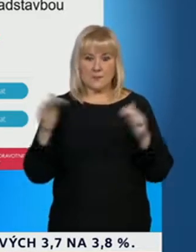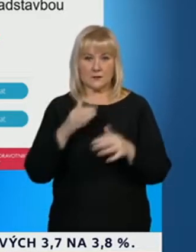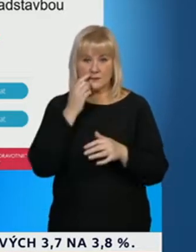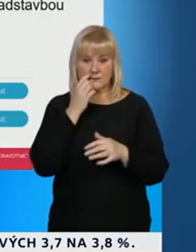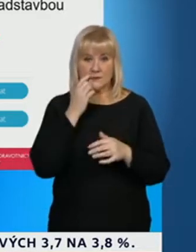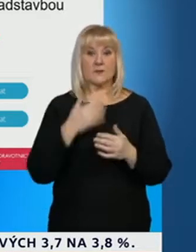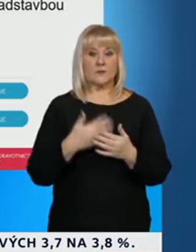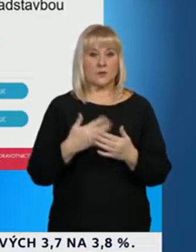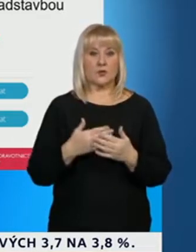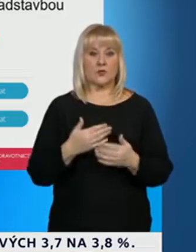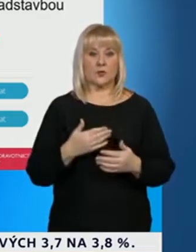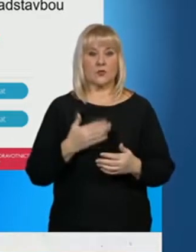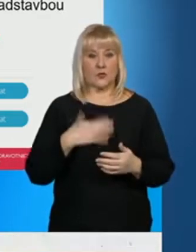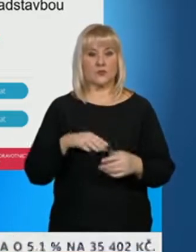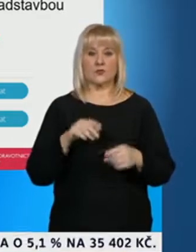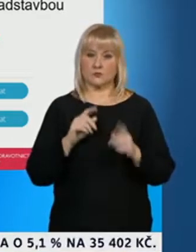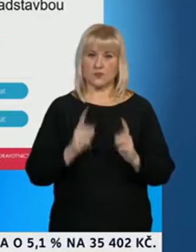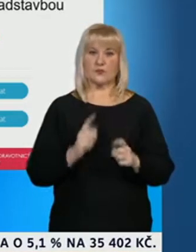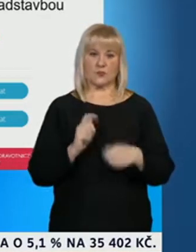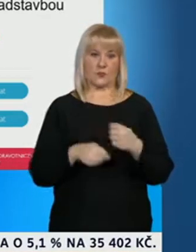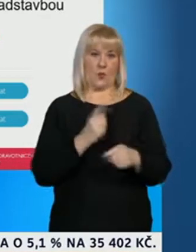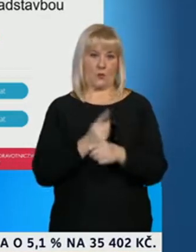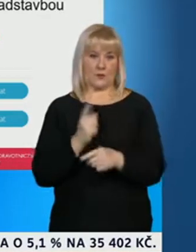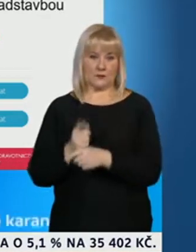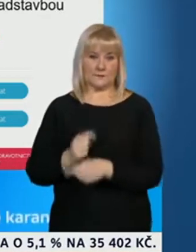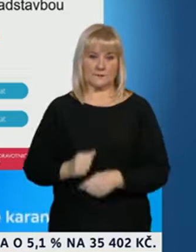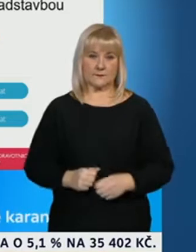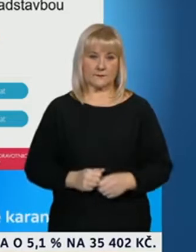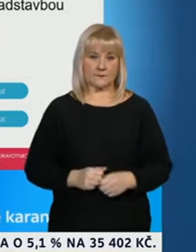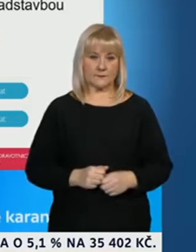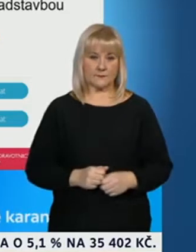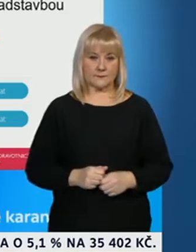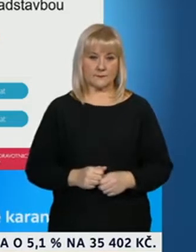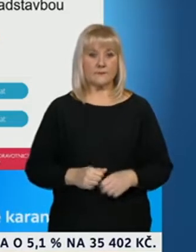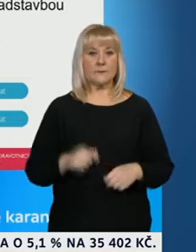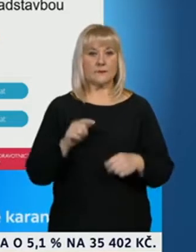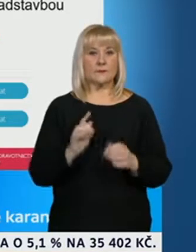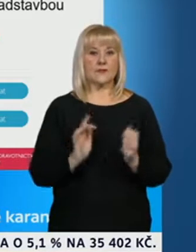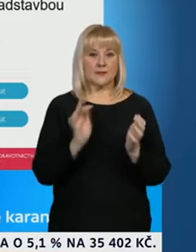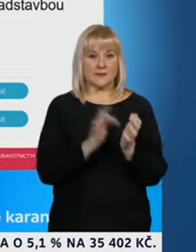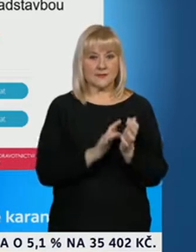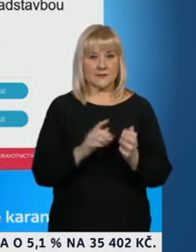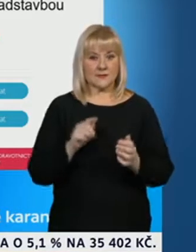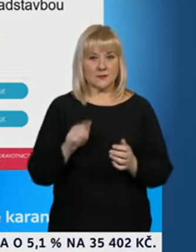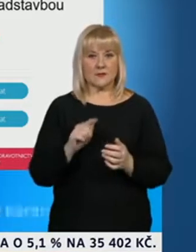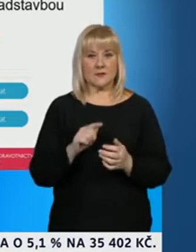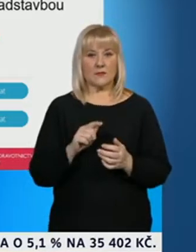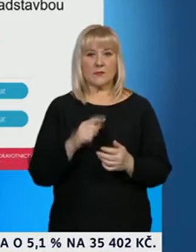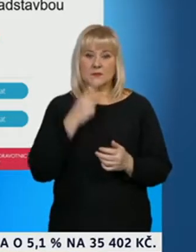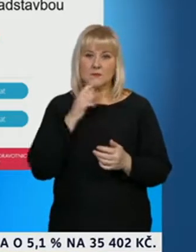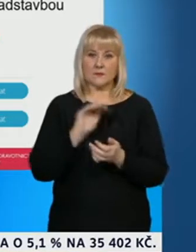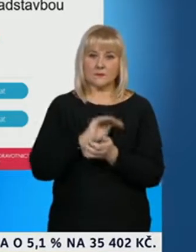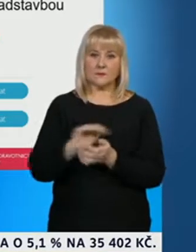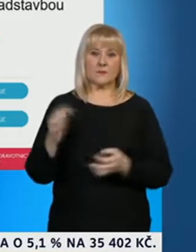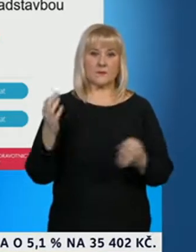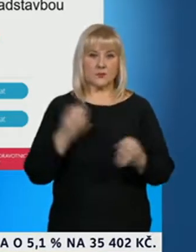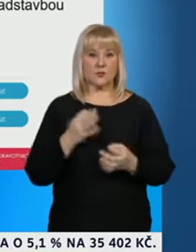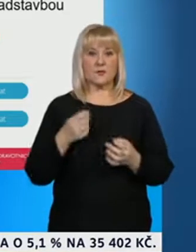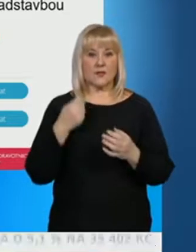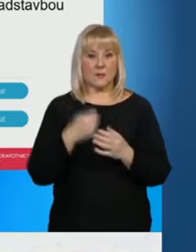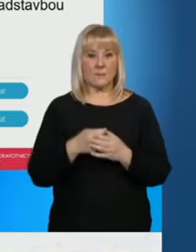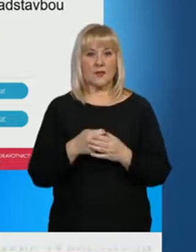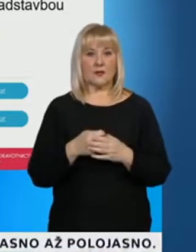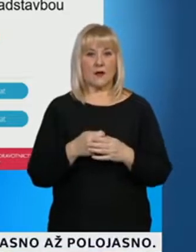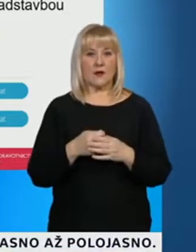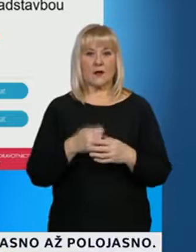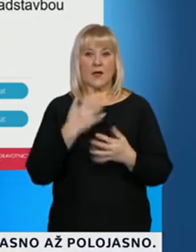Jak vidíte, co je cílem z hlediska poskytnutí občanům, to znamená přístup